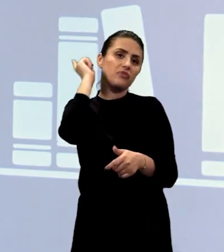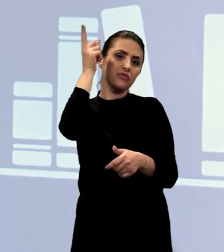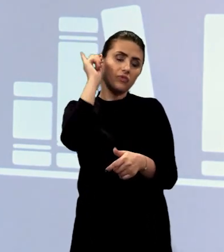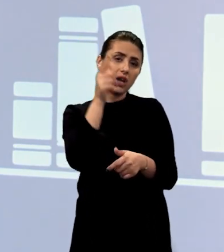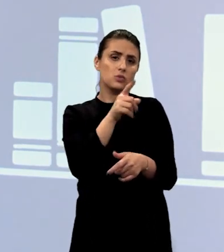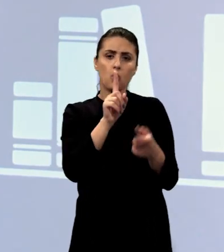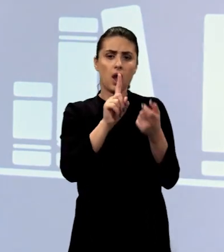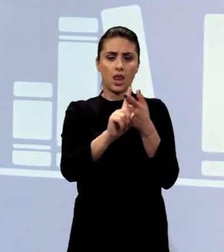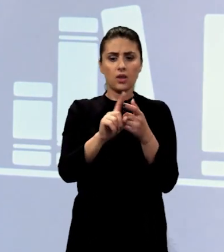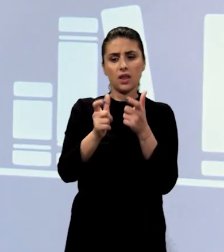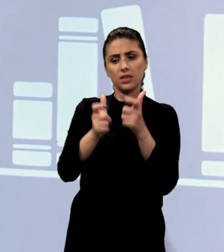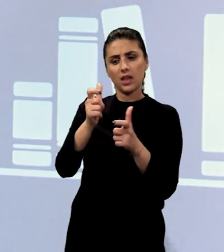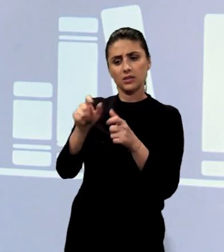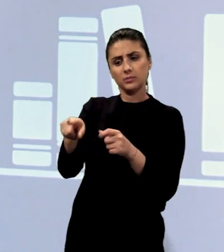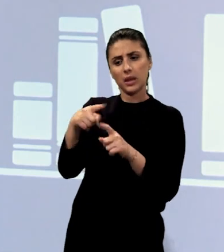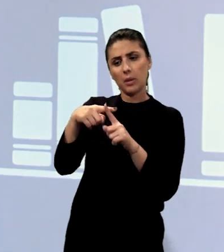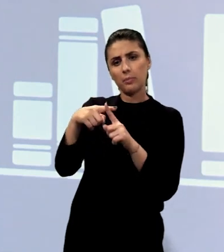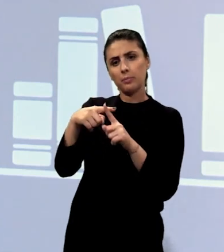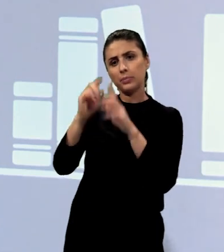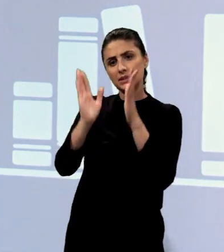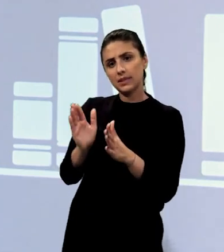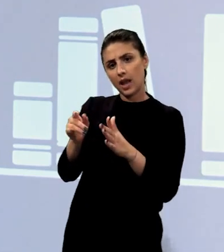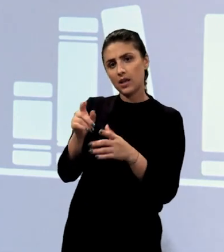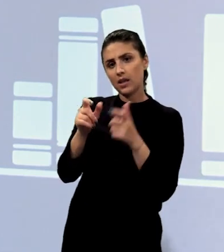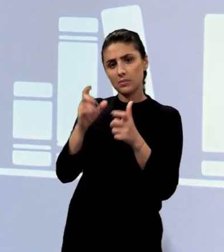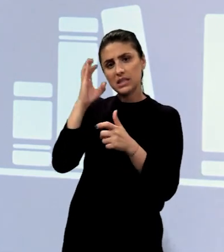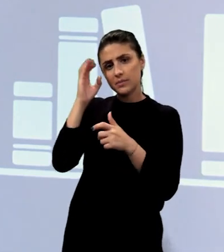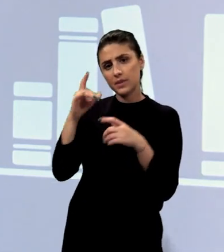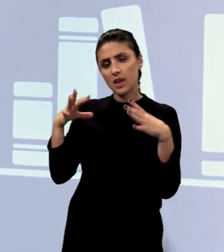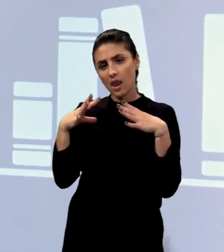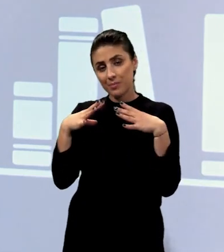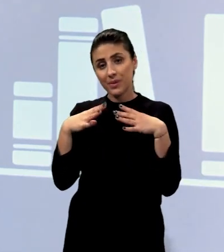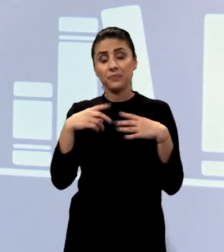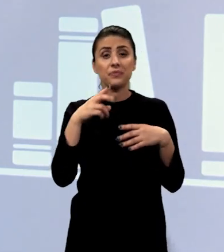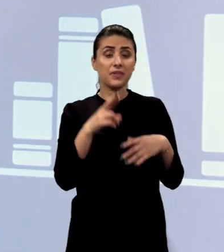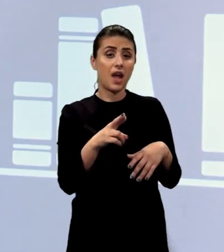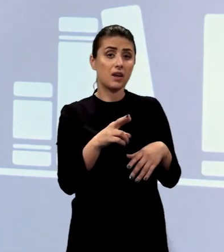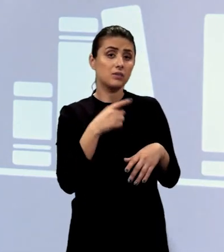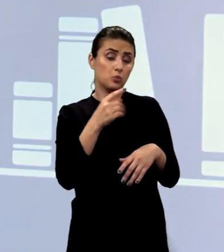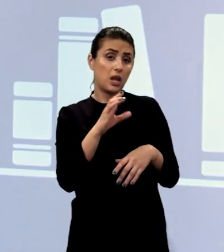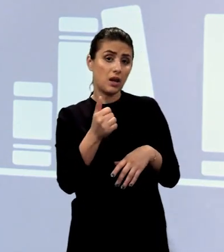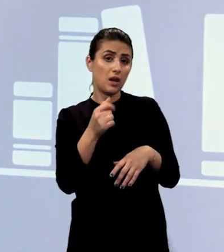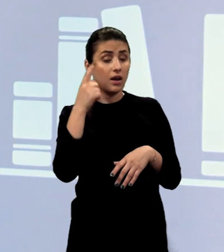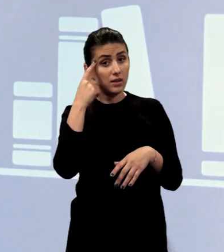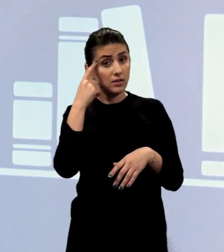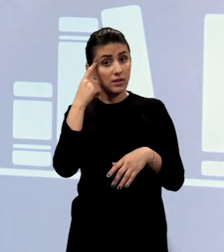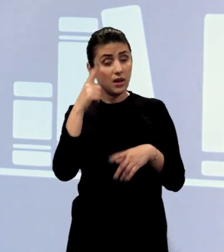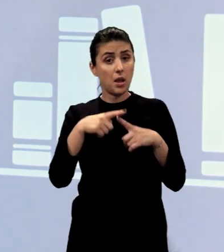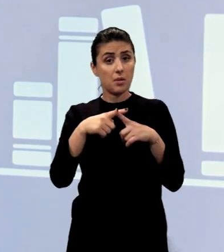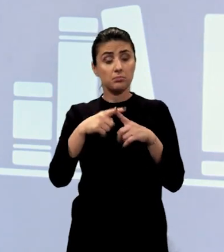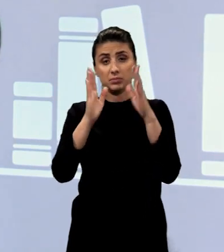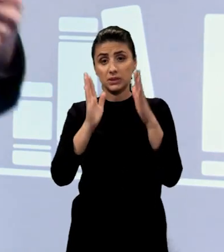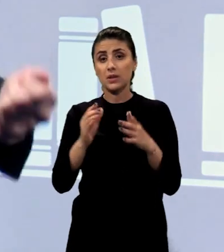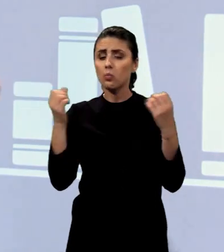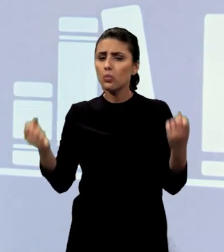biblică despre sabat. Spune Heschel, totuși, în gândirea biblică, munca este